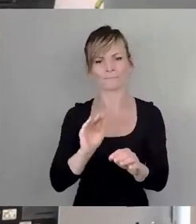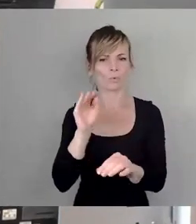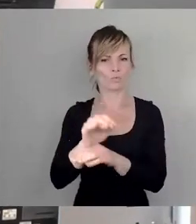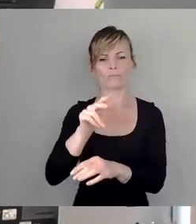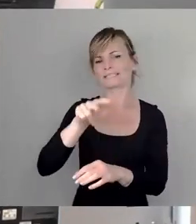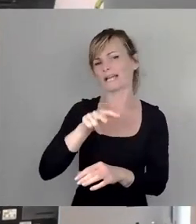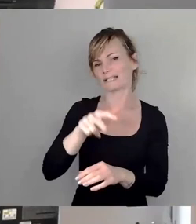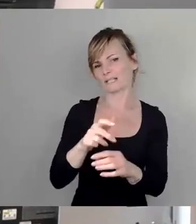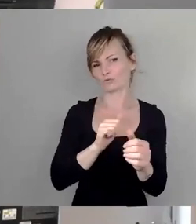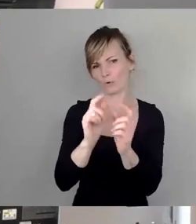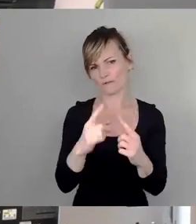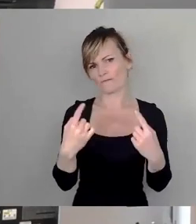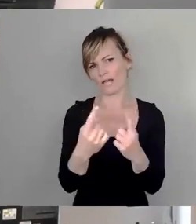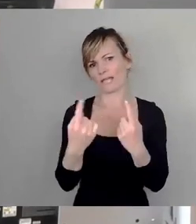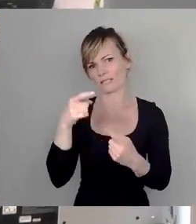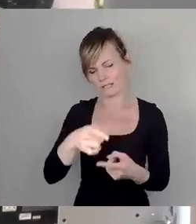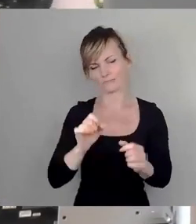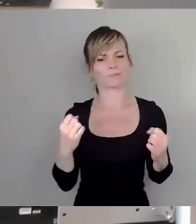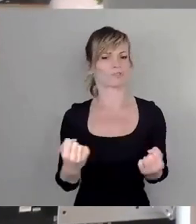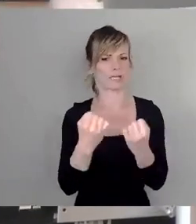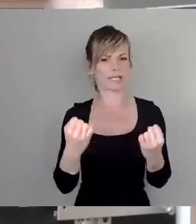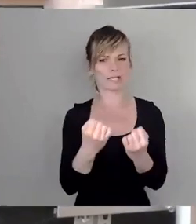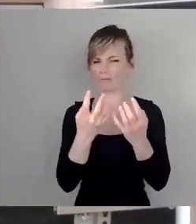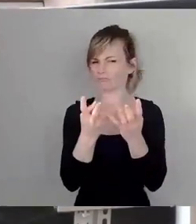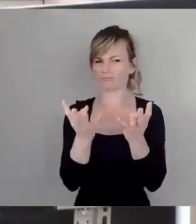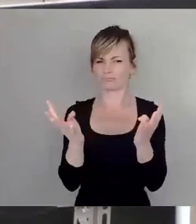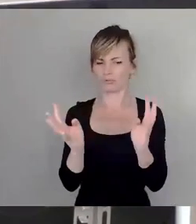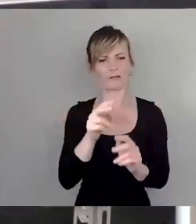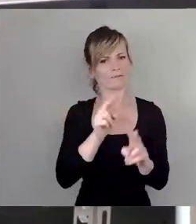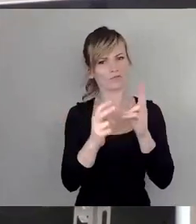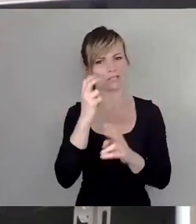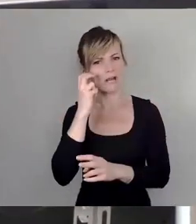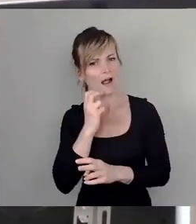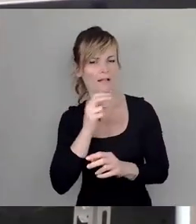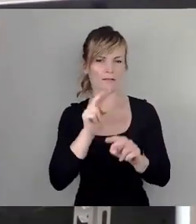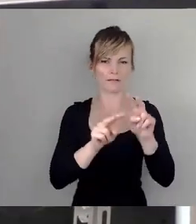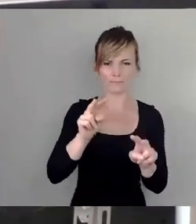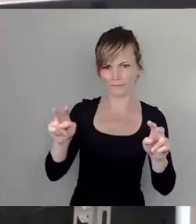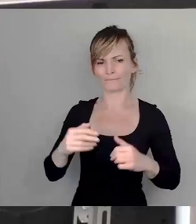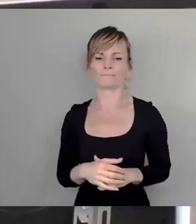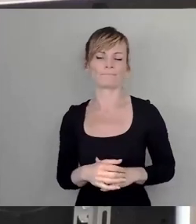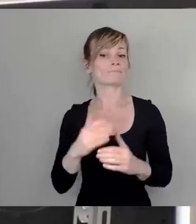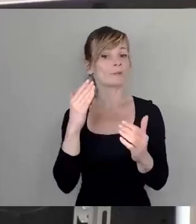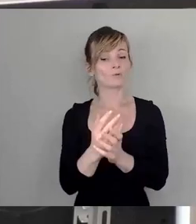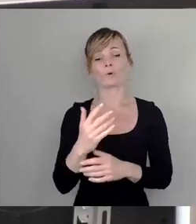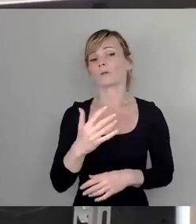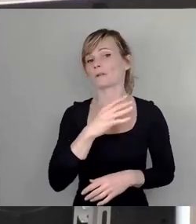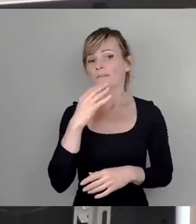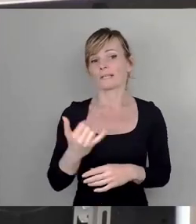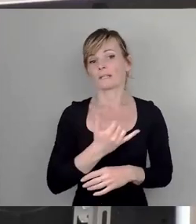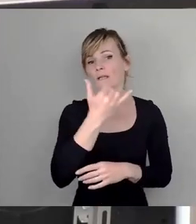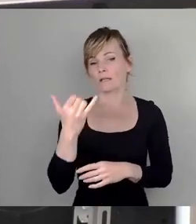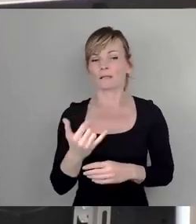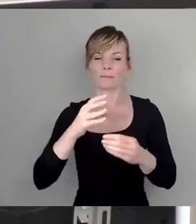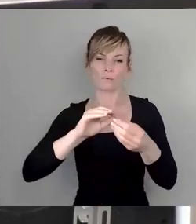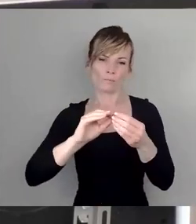unterschiedlichen Sportarten dort in jedweder Altersgruppe. Seit vielen Jahren haben wir massive Sanierungsprobleme und natürlich auch